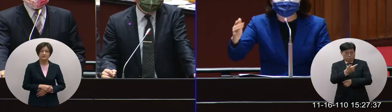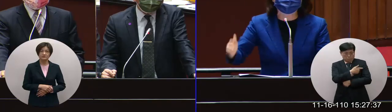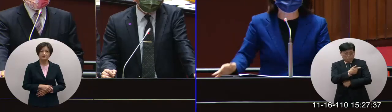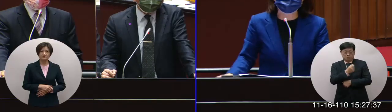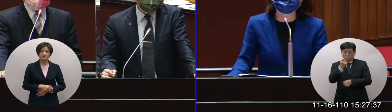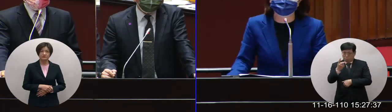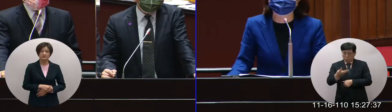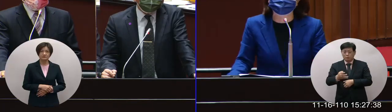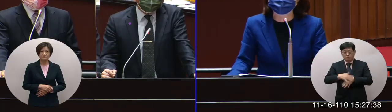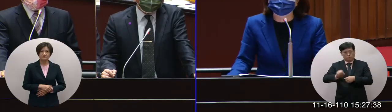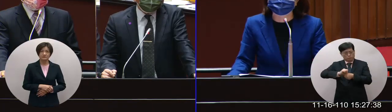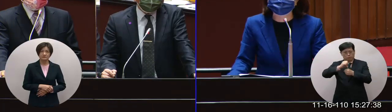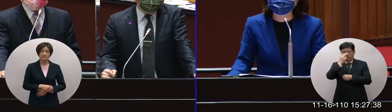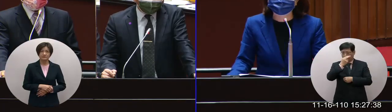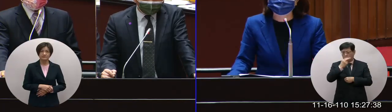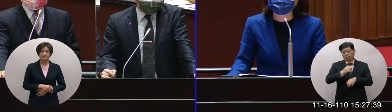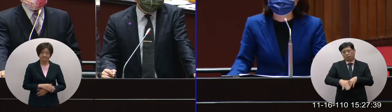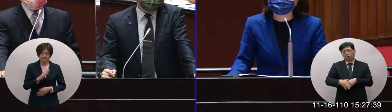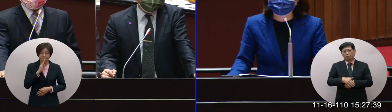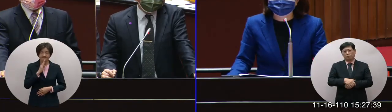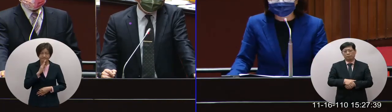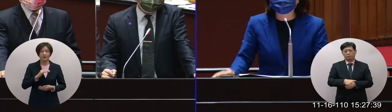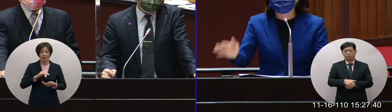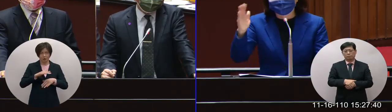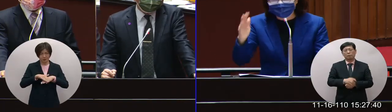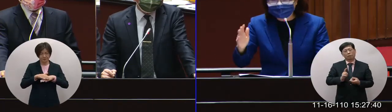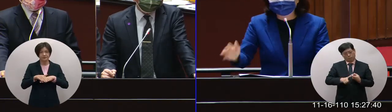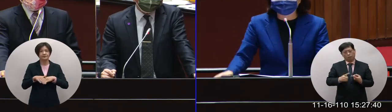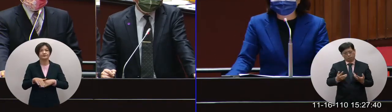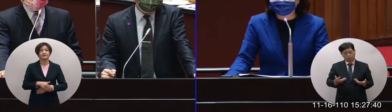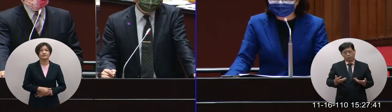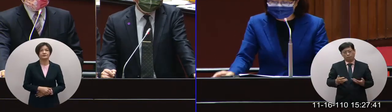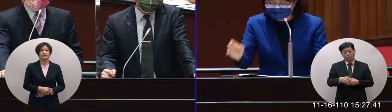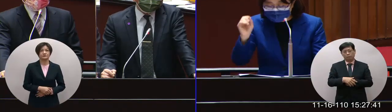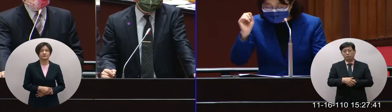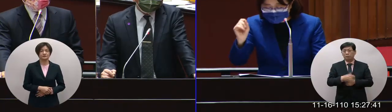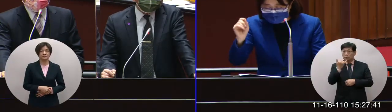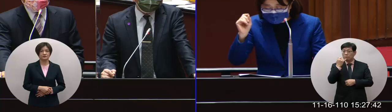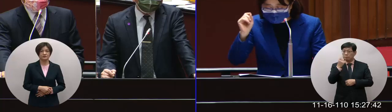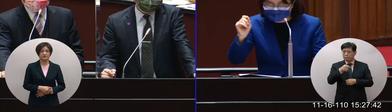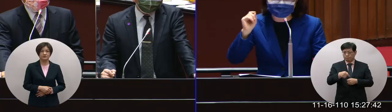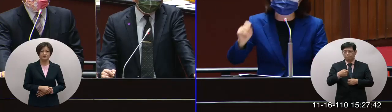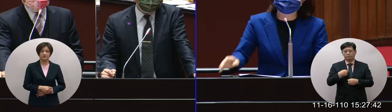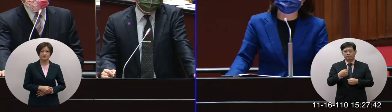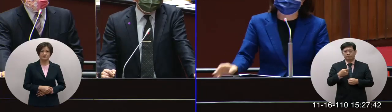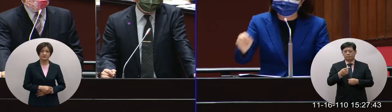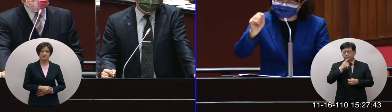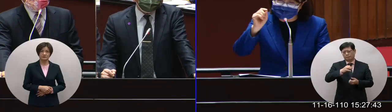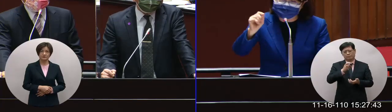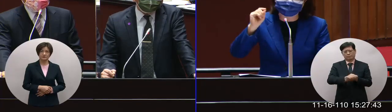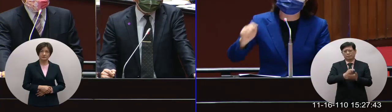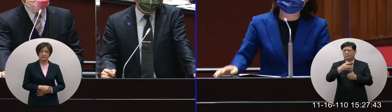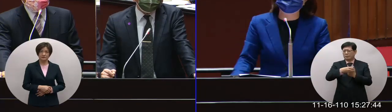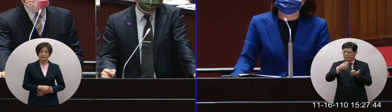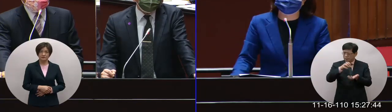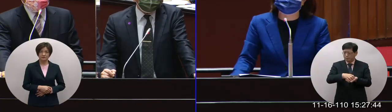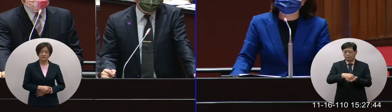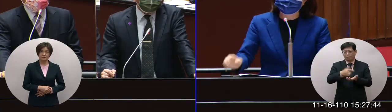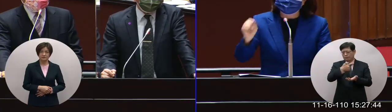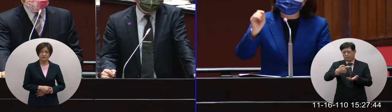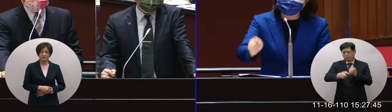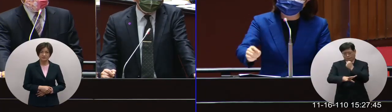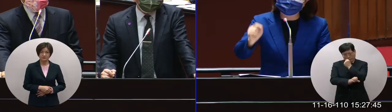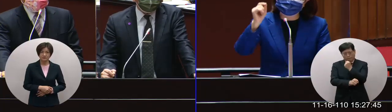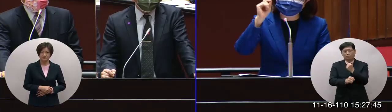疫苗總是增加風險嘛對不對對一定的所以呢我能不能一個算是一個很廉價的保證最基本的要